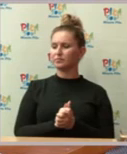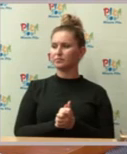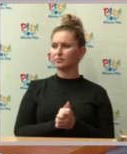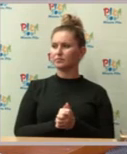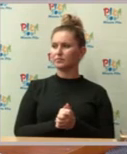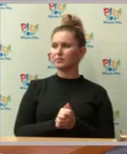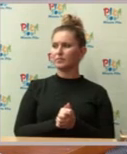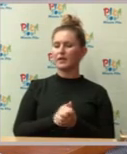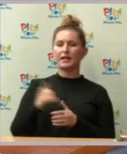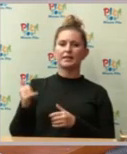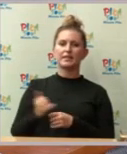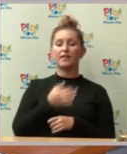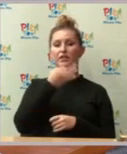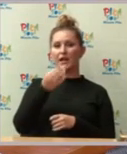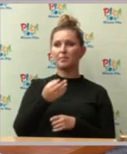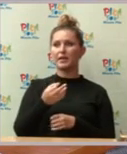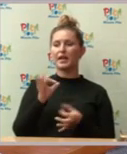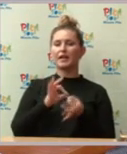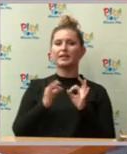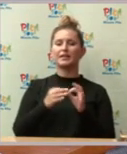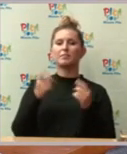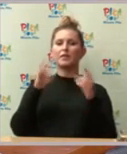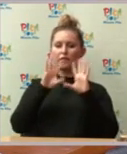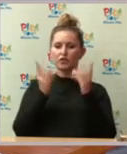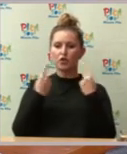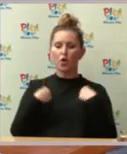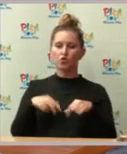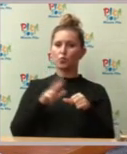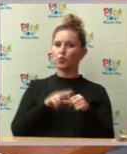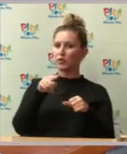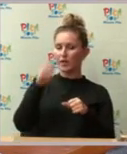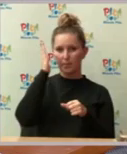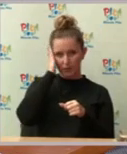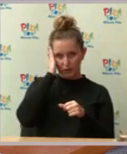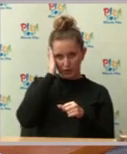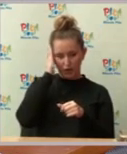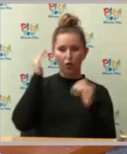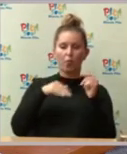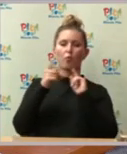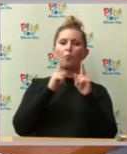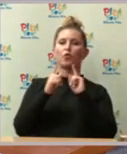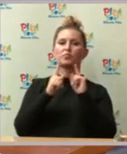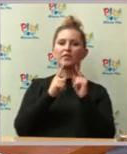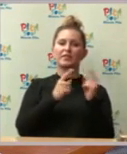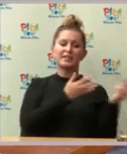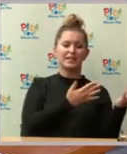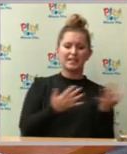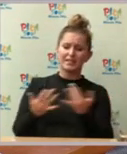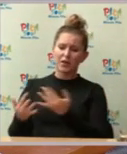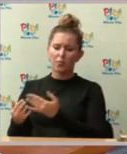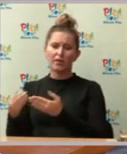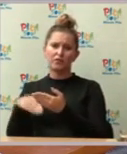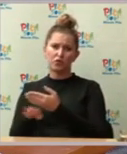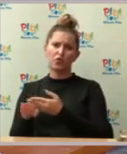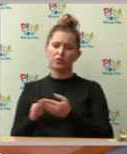mieszkają, zechcieli się porozumieć. W narodze dobrowolnej jest możliwość załatwienia dostępu